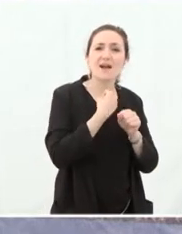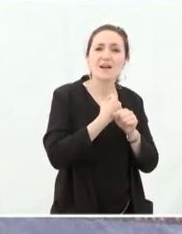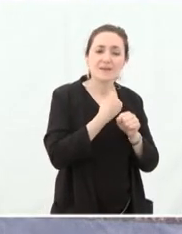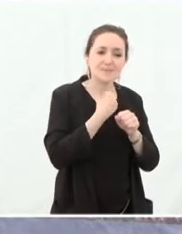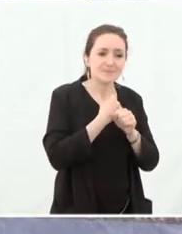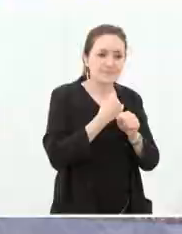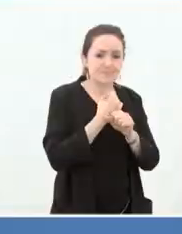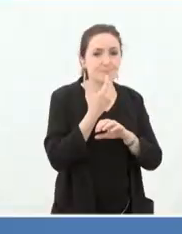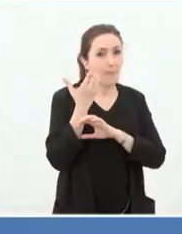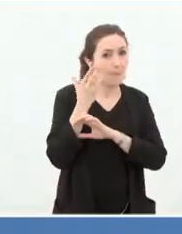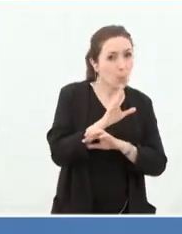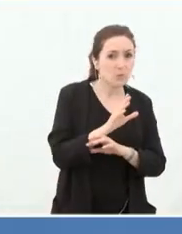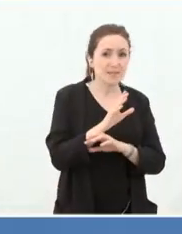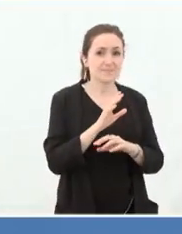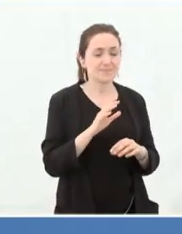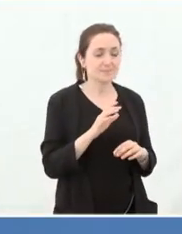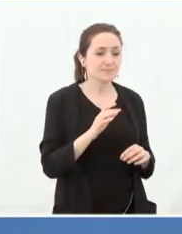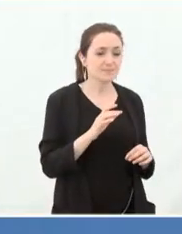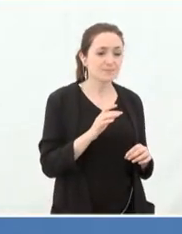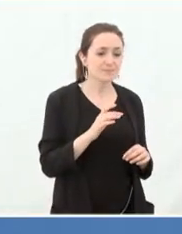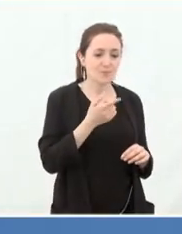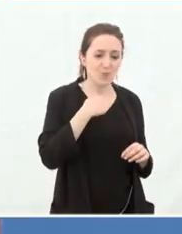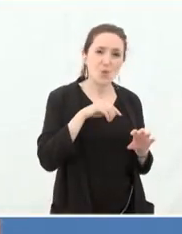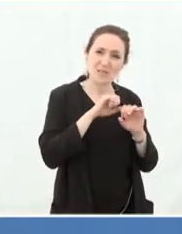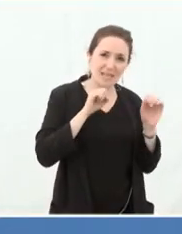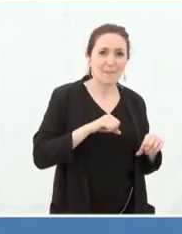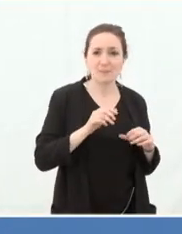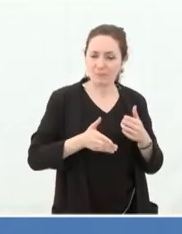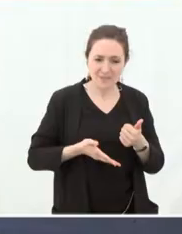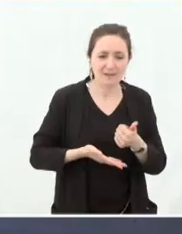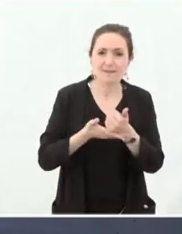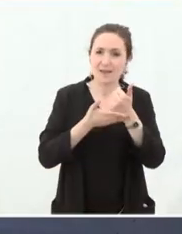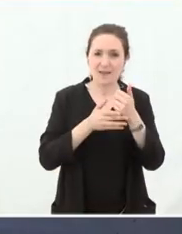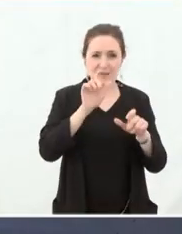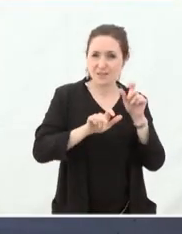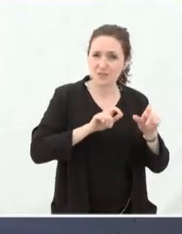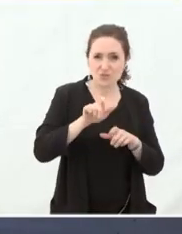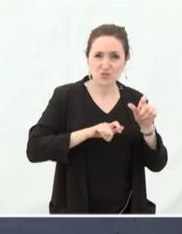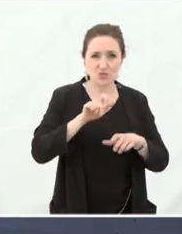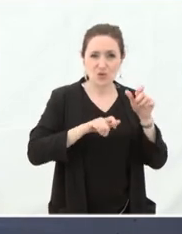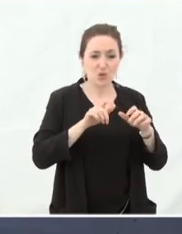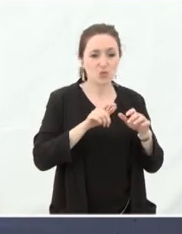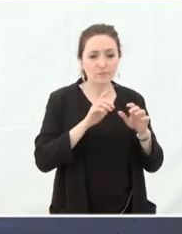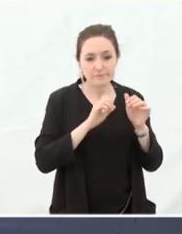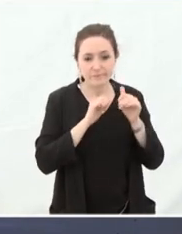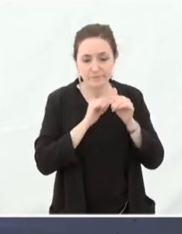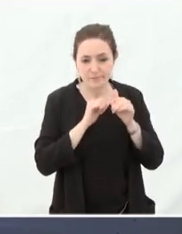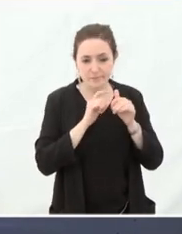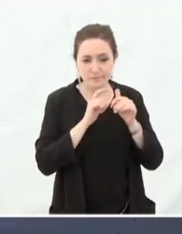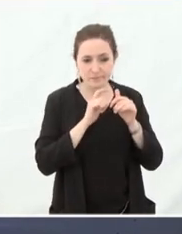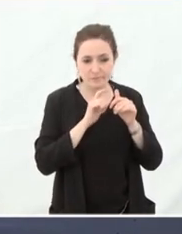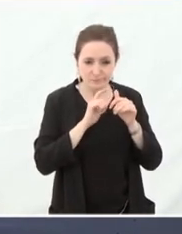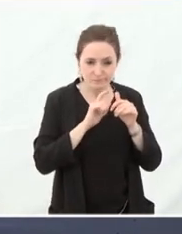et de pouvoir démontrer, d'aller chercher, au fond, capacité d'aller aider les gens, de prendre en compte les vulnérabilités des gens qui sont